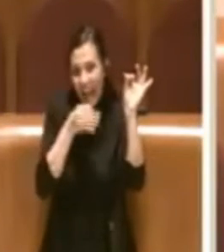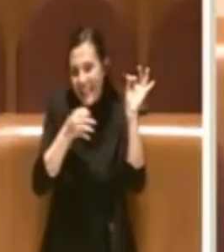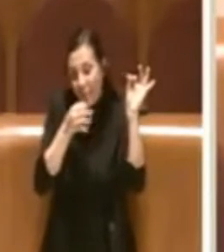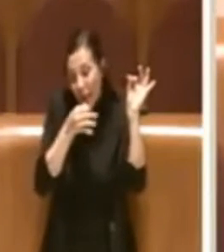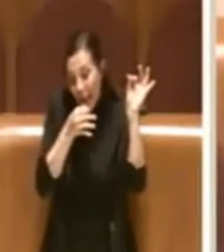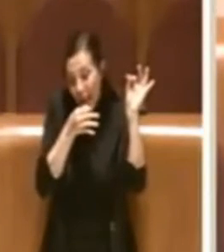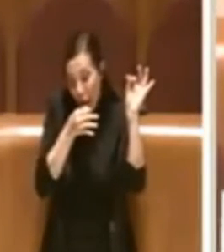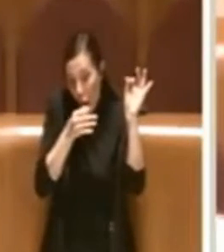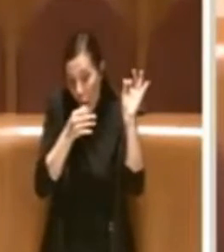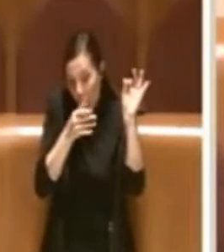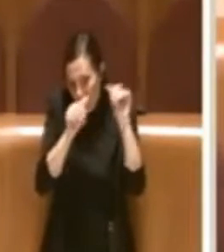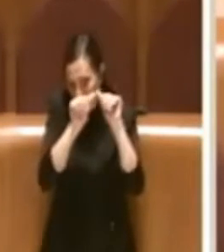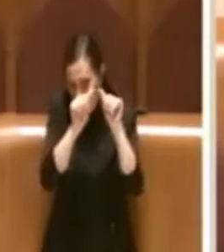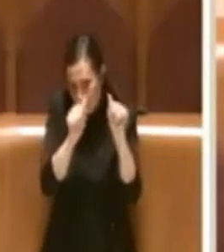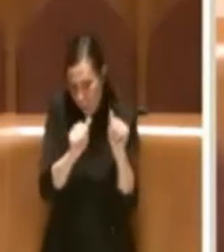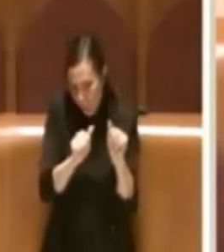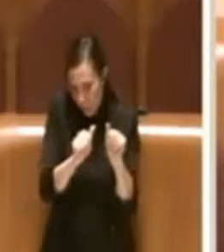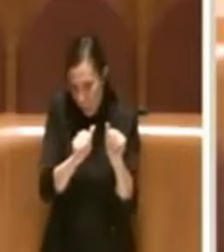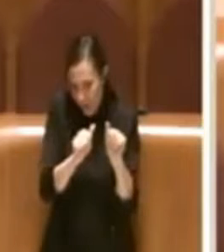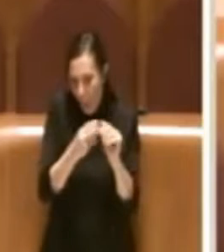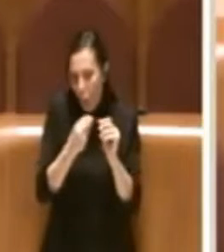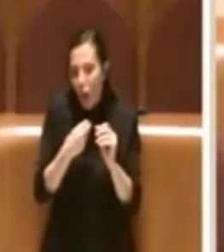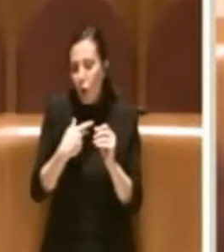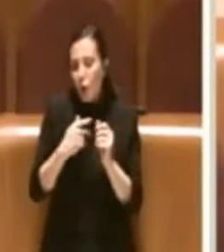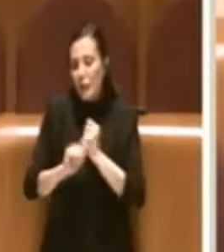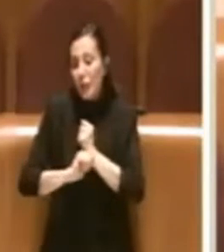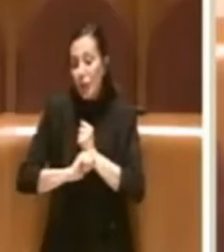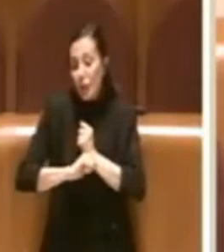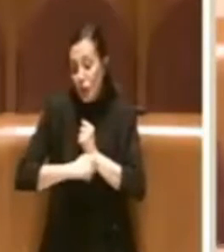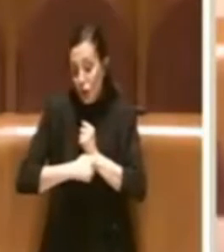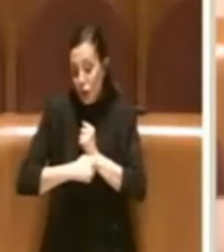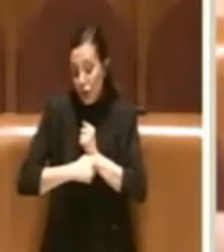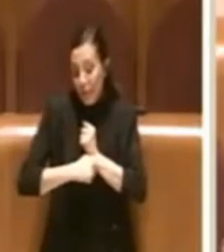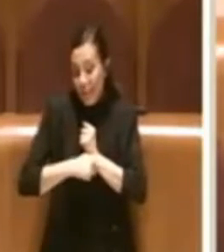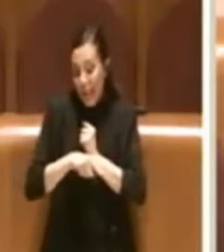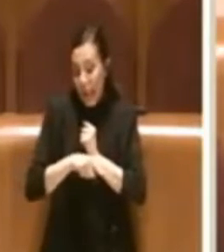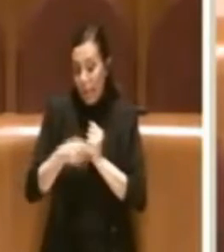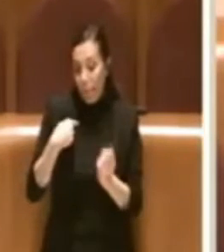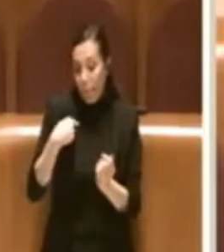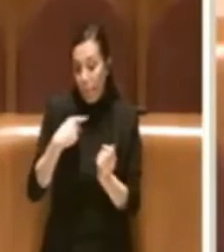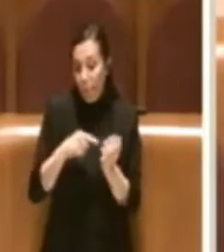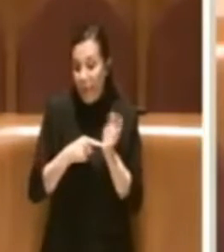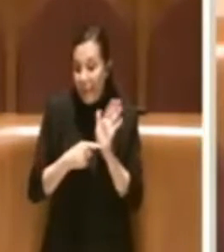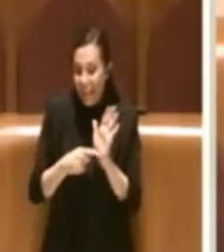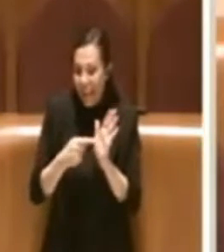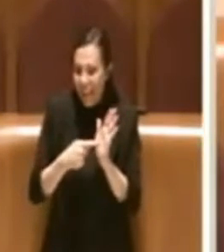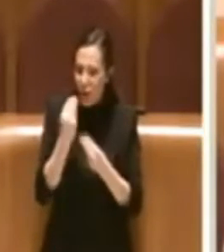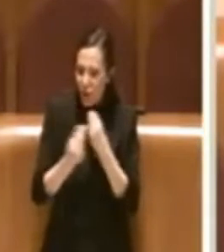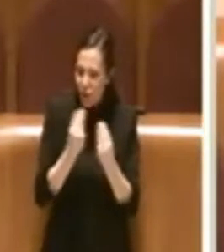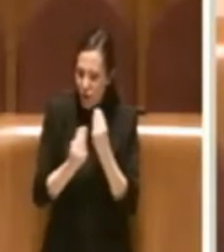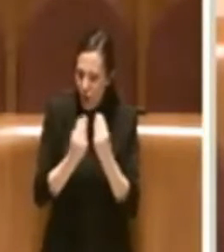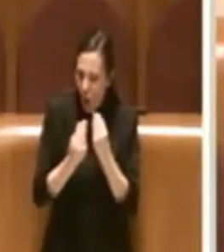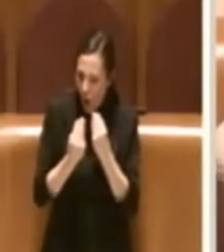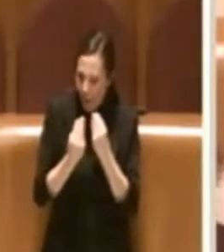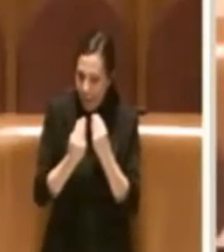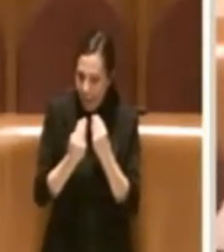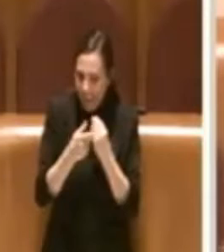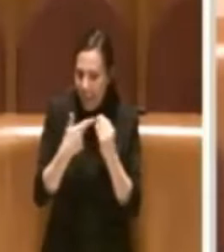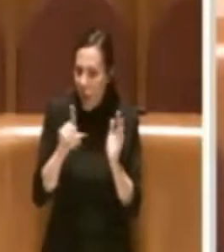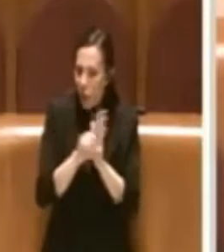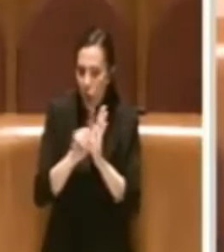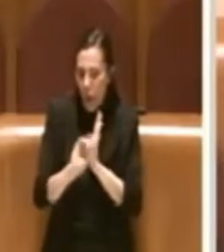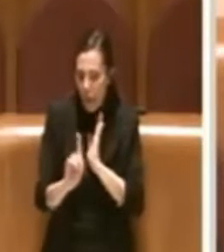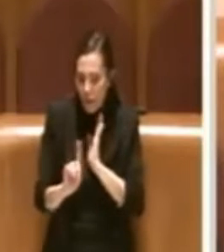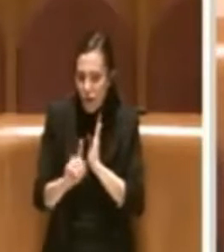questo modo. Quando discipliniamo che il presente regolamento a sale slot dei giochi leciti si applica solo per il